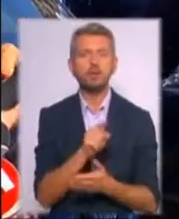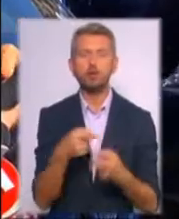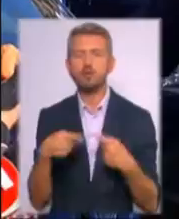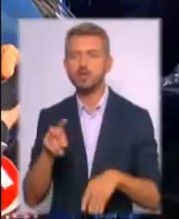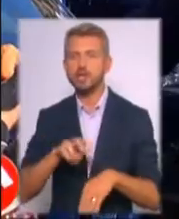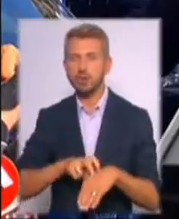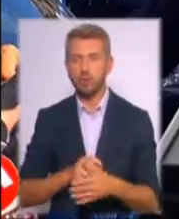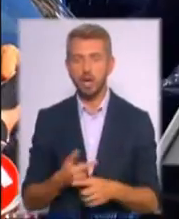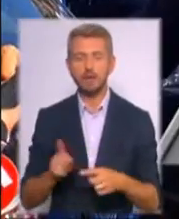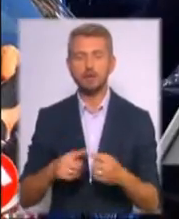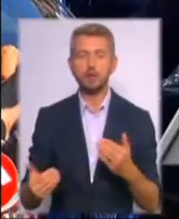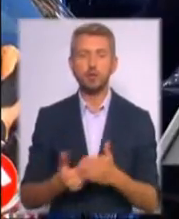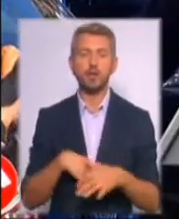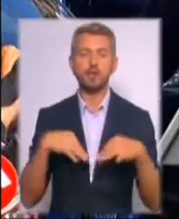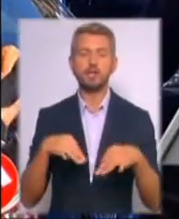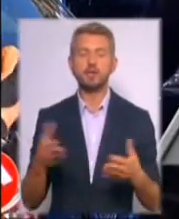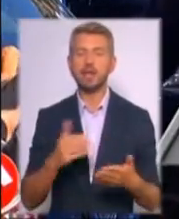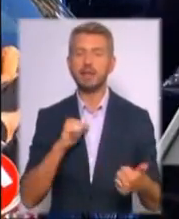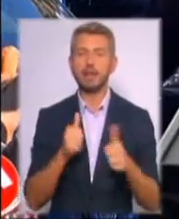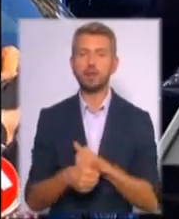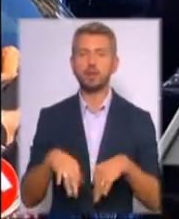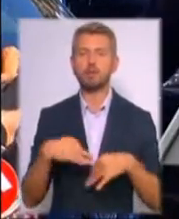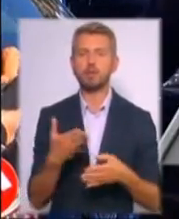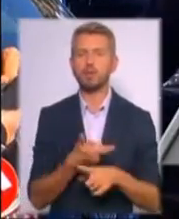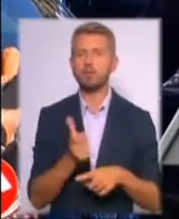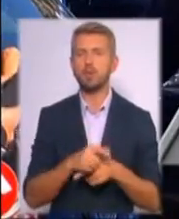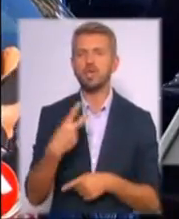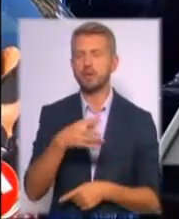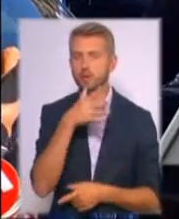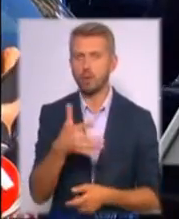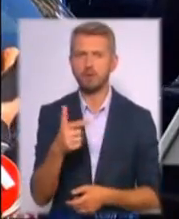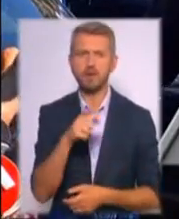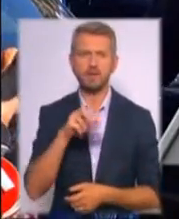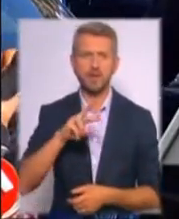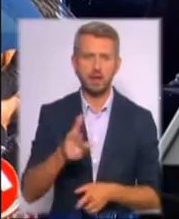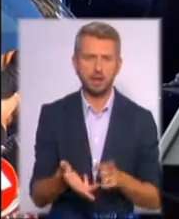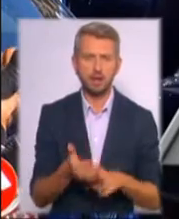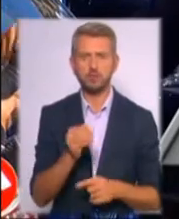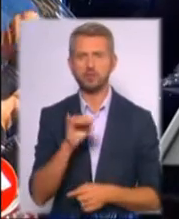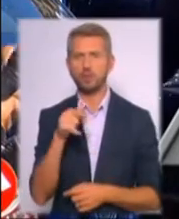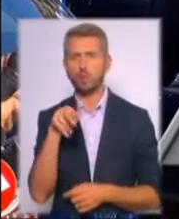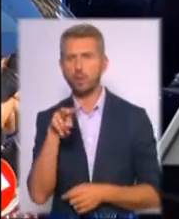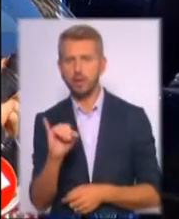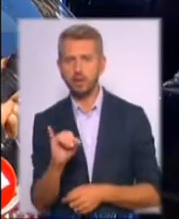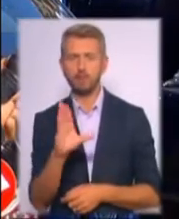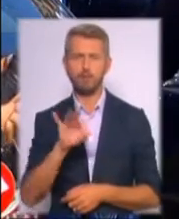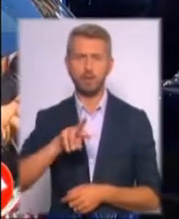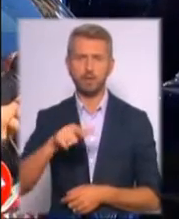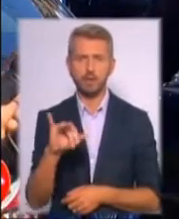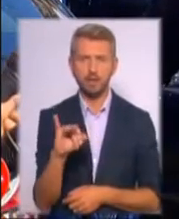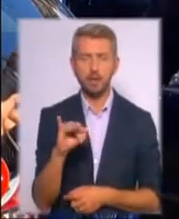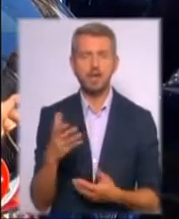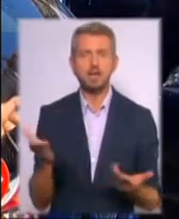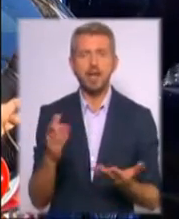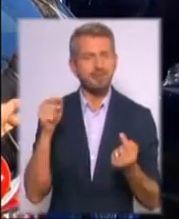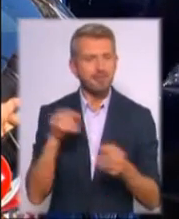нові автівки, які замінюють автівки, яким понад 20 років. Газелі, Жигулі, Волги, які не